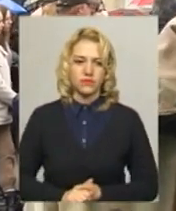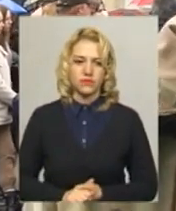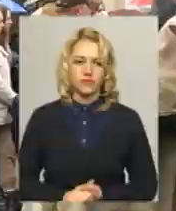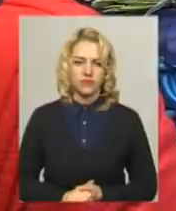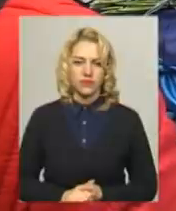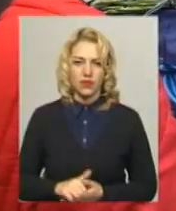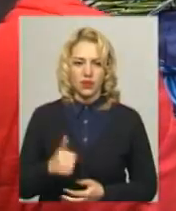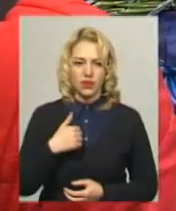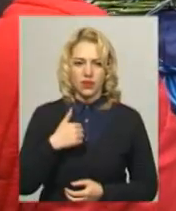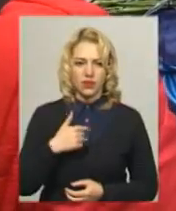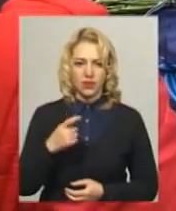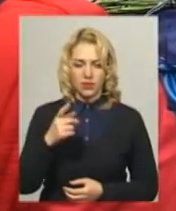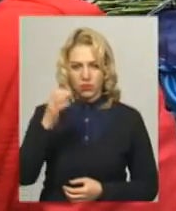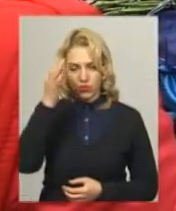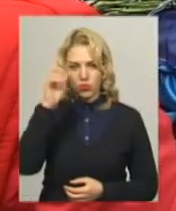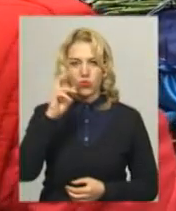виїхав тоді.